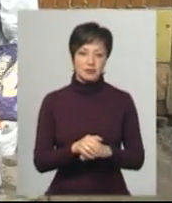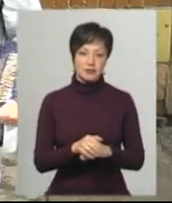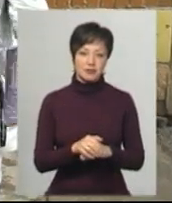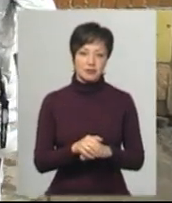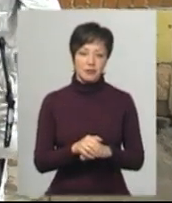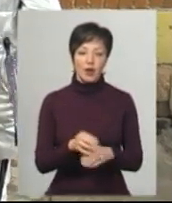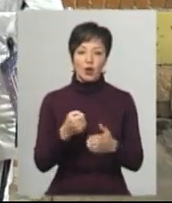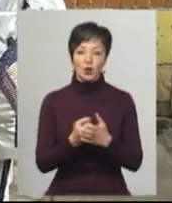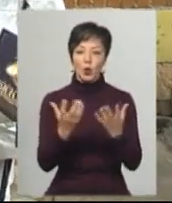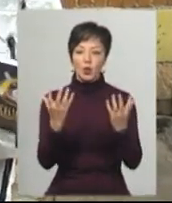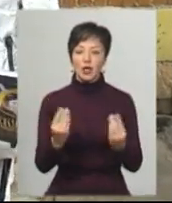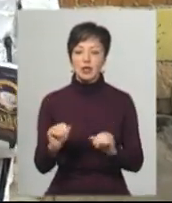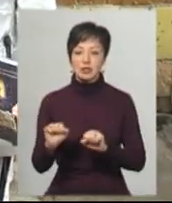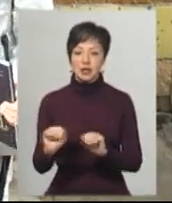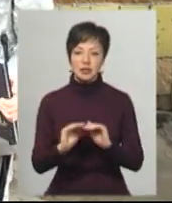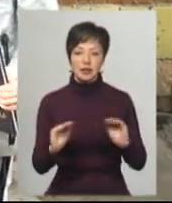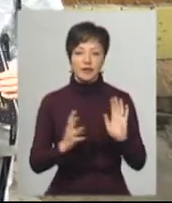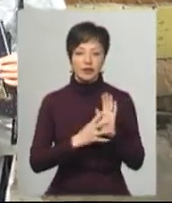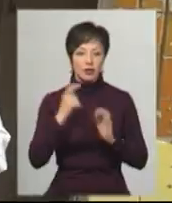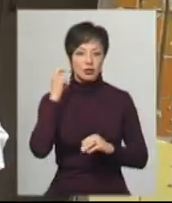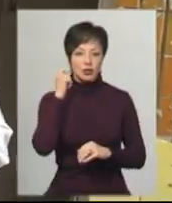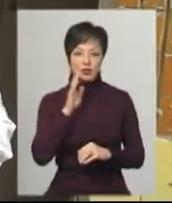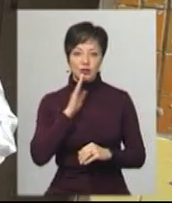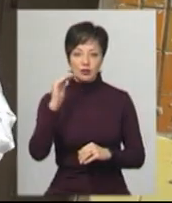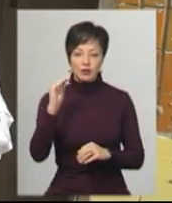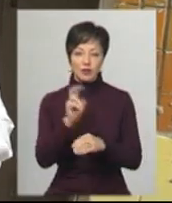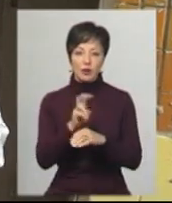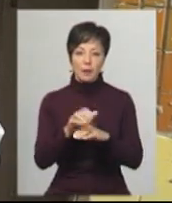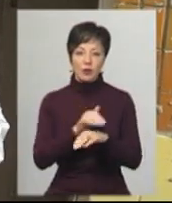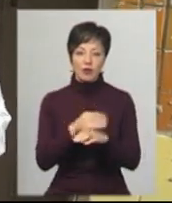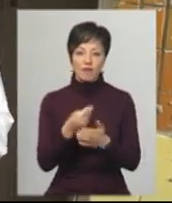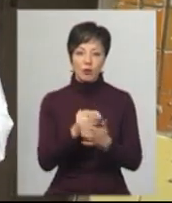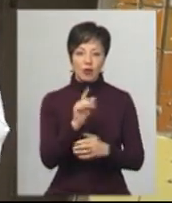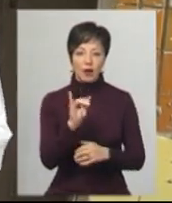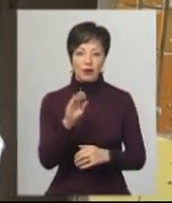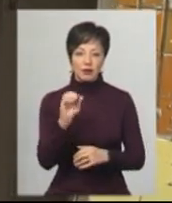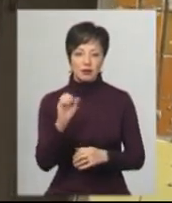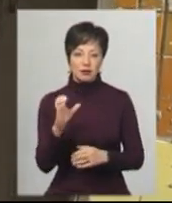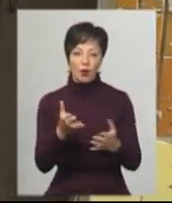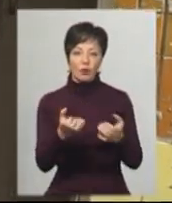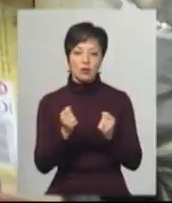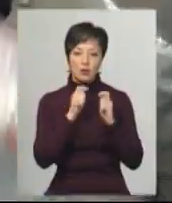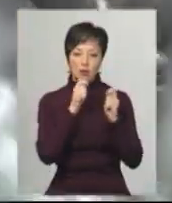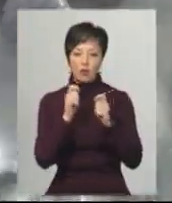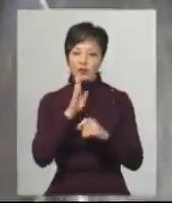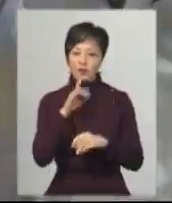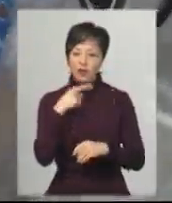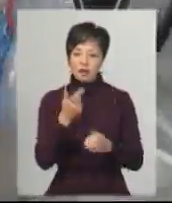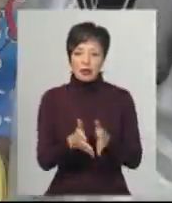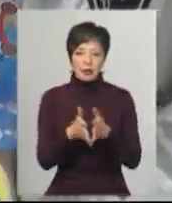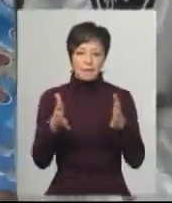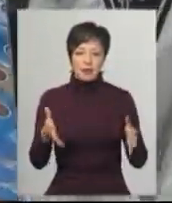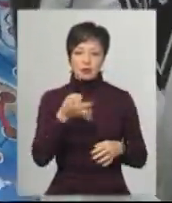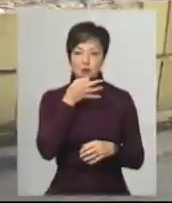До Дня захисту дітей 9-річна Марія Мацюра, яка відвідує благодійний фонд «Карітес», отримала подарунки. Дівчинка каже, найбільше